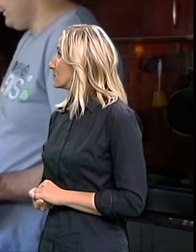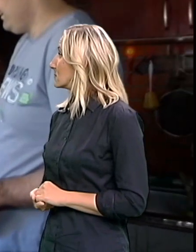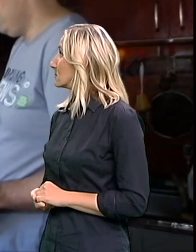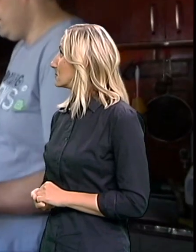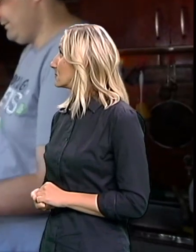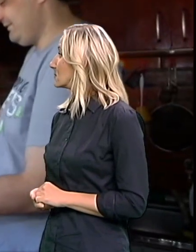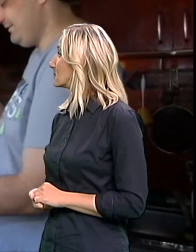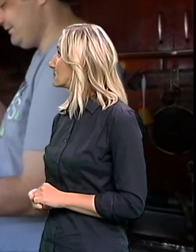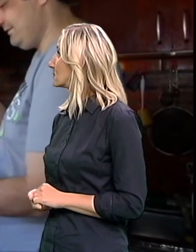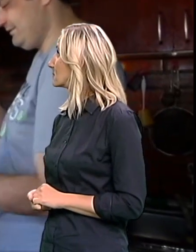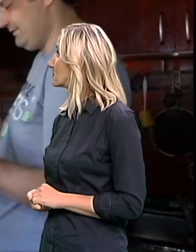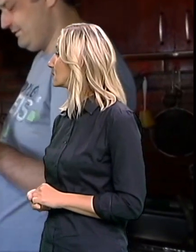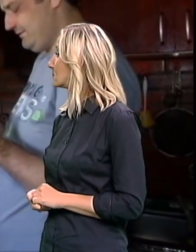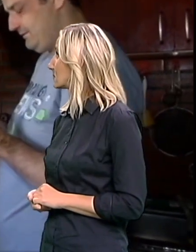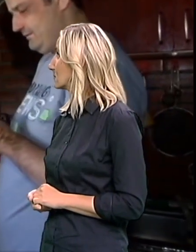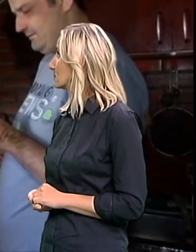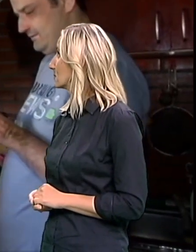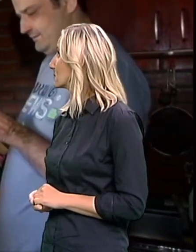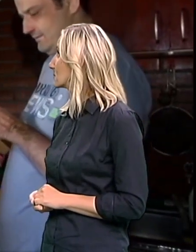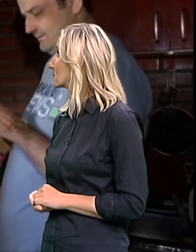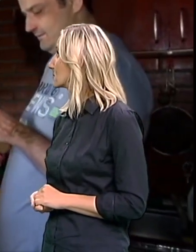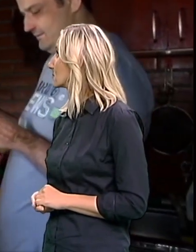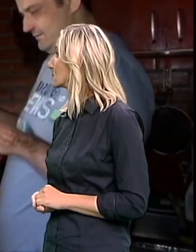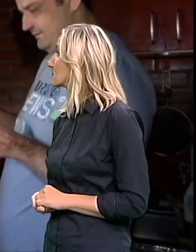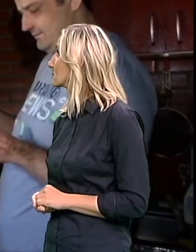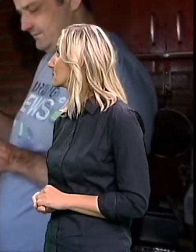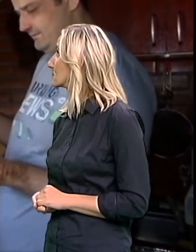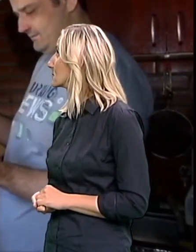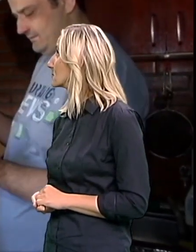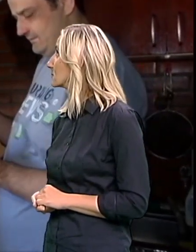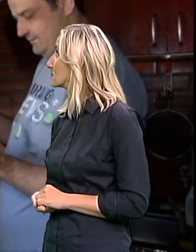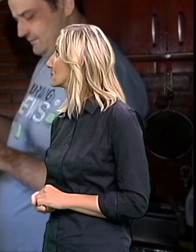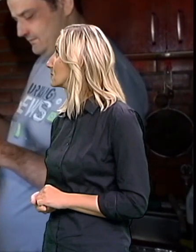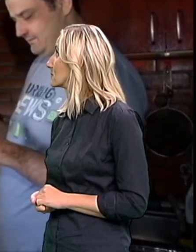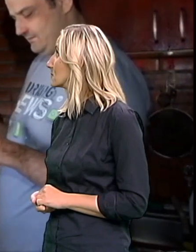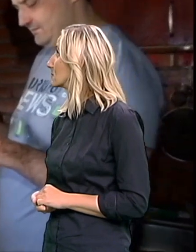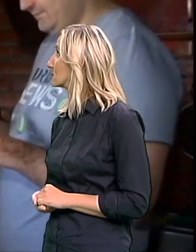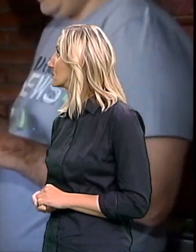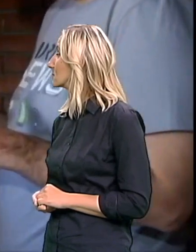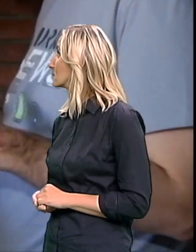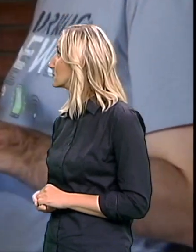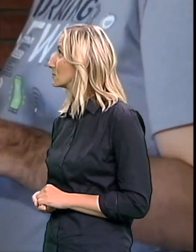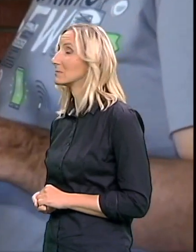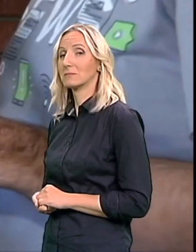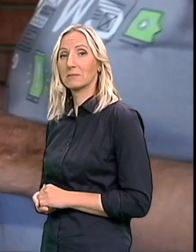Uzmi Seci Uzmi joj drugu ruku toj Tako bravo